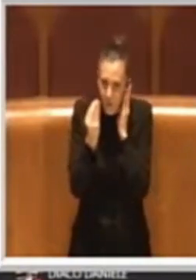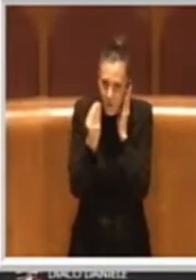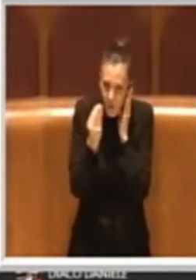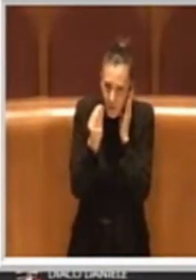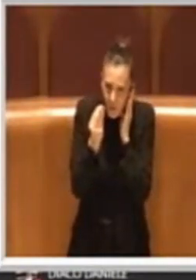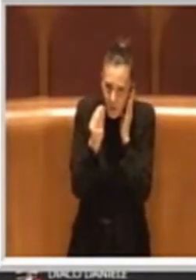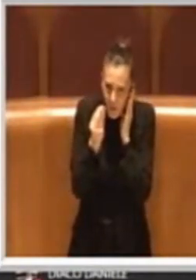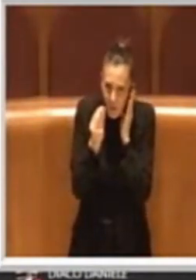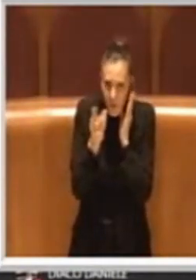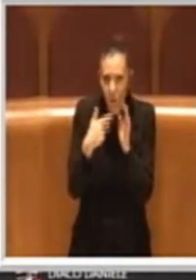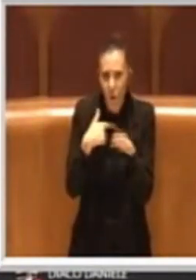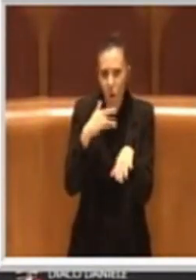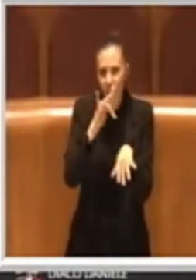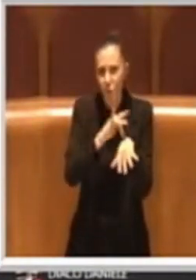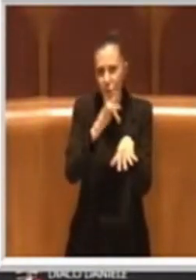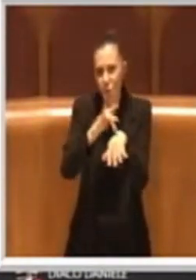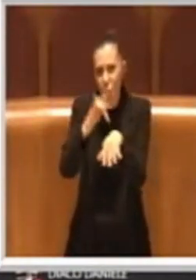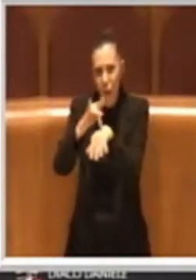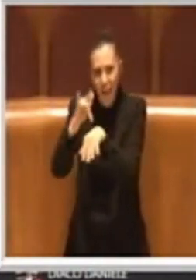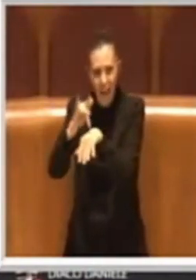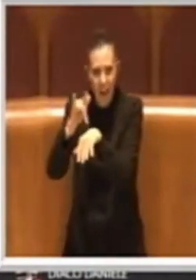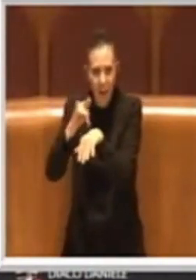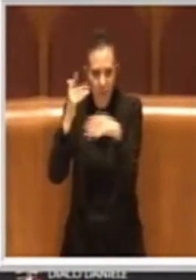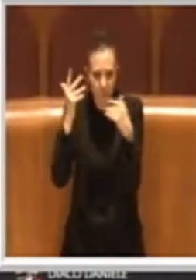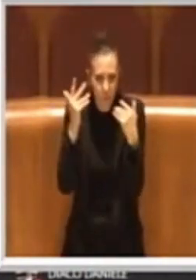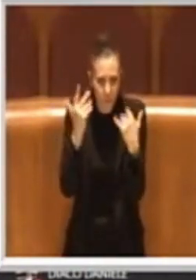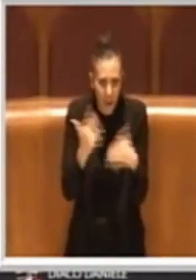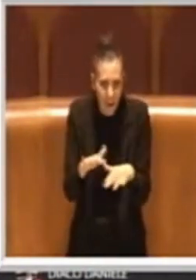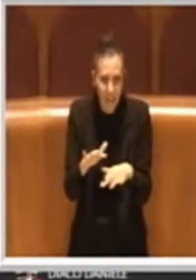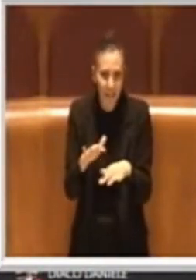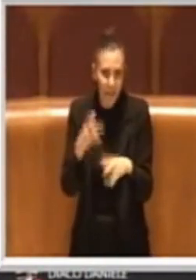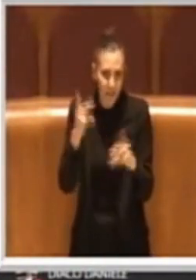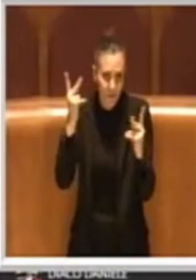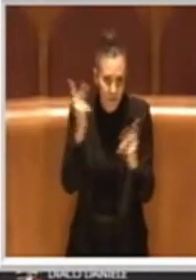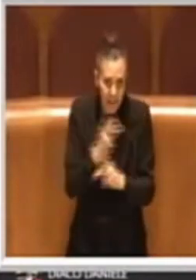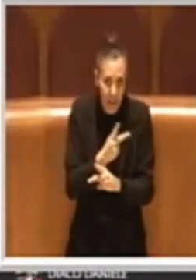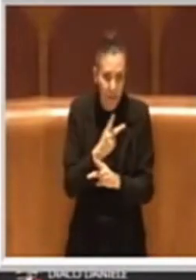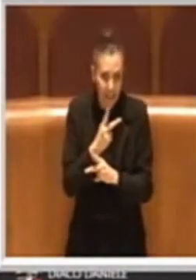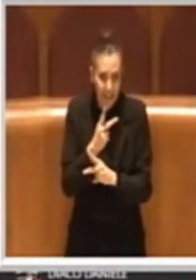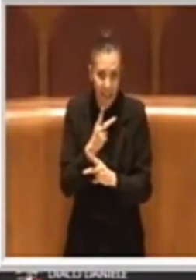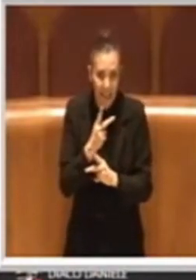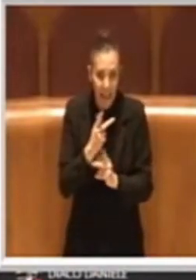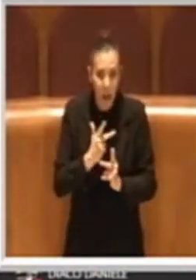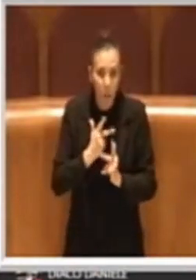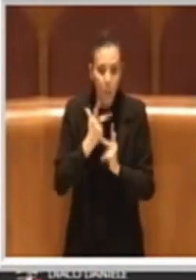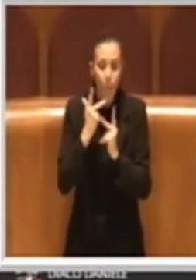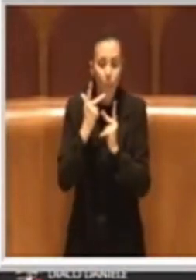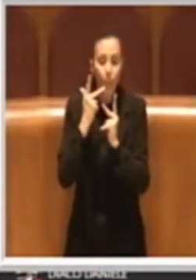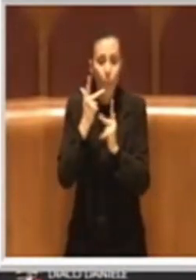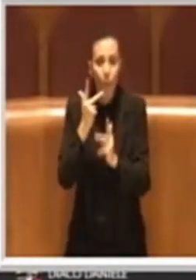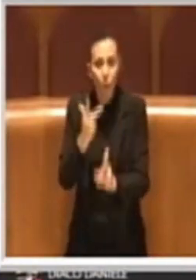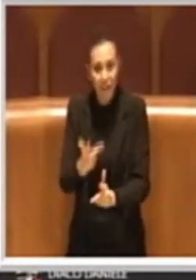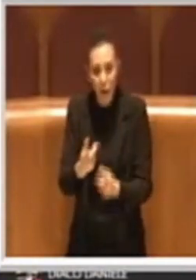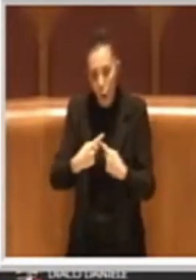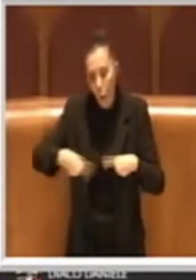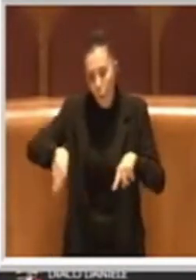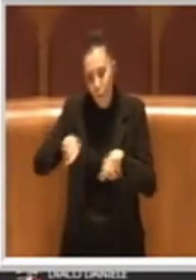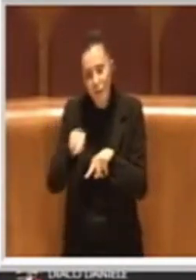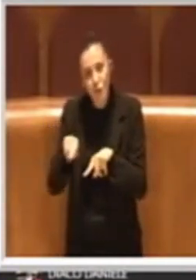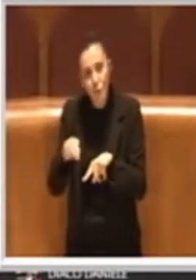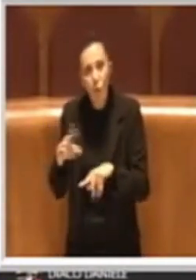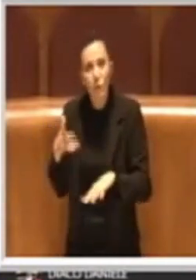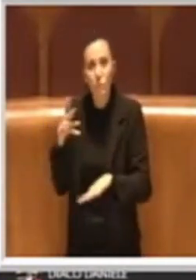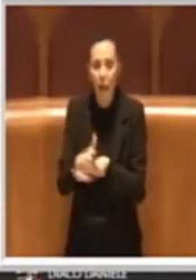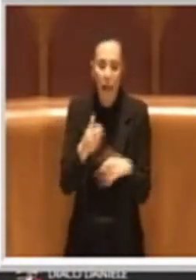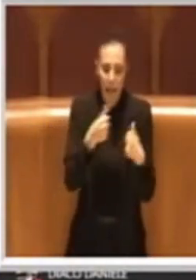il cliente e veramente i portatori di interessi che intervengono spesso in commissione che sono tutti